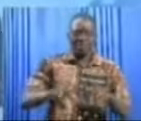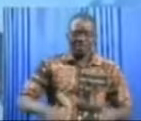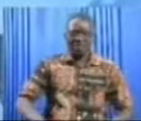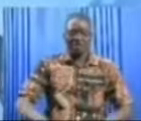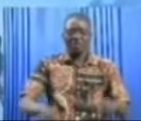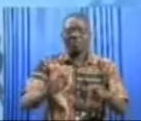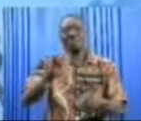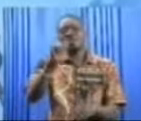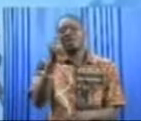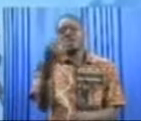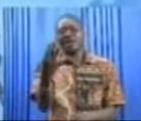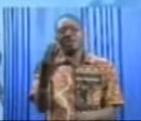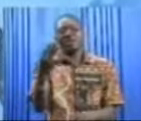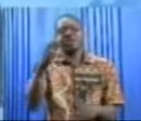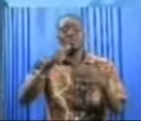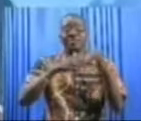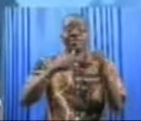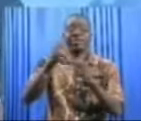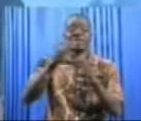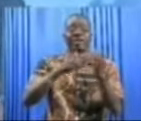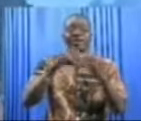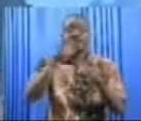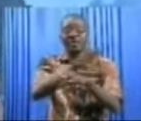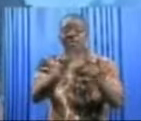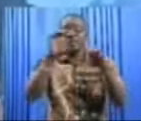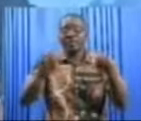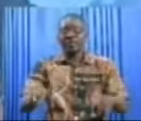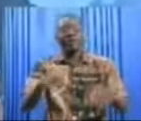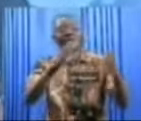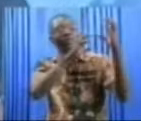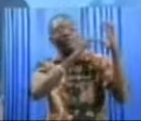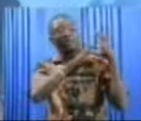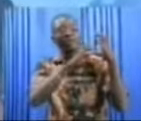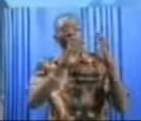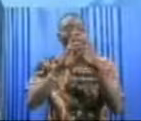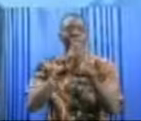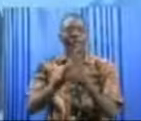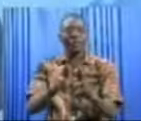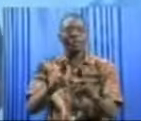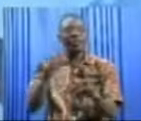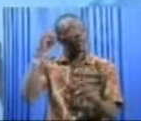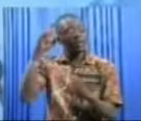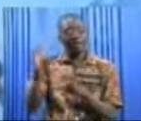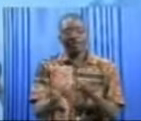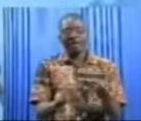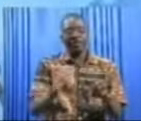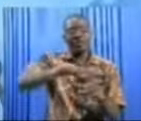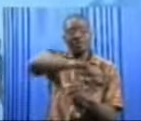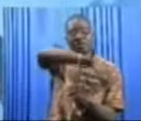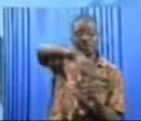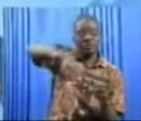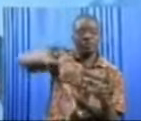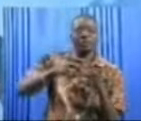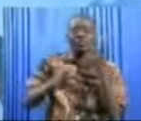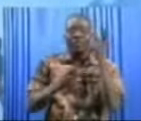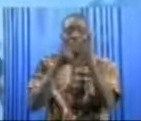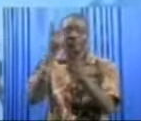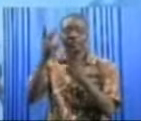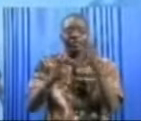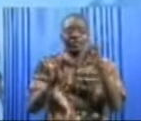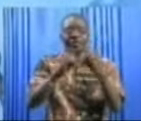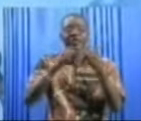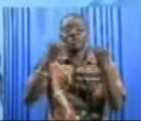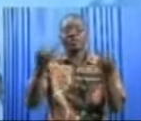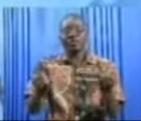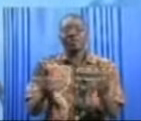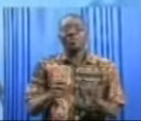14 en construction, l'entreprise en charge des travaux repos. Elle a initié à son tour une visite des journalistes pour montrer